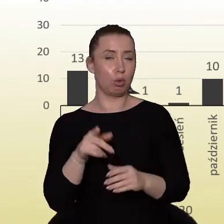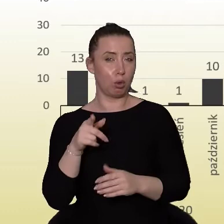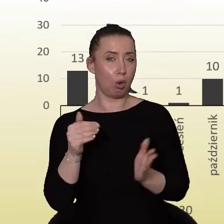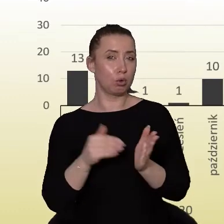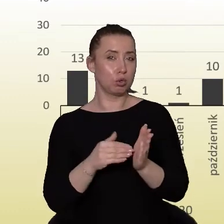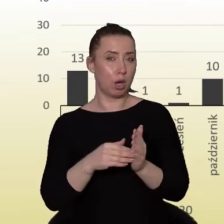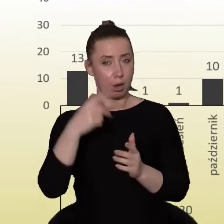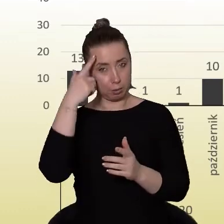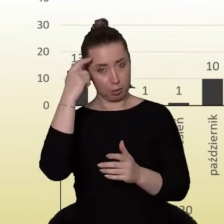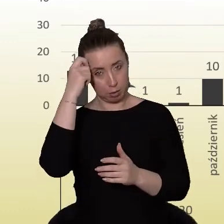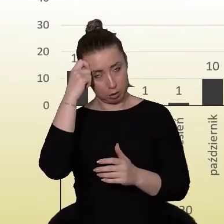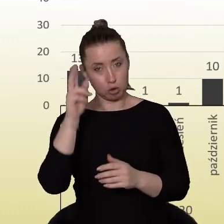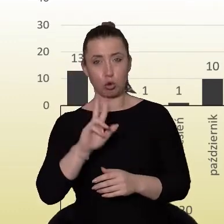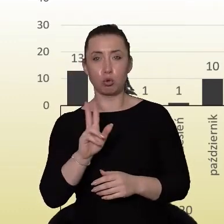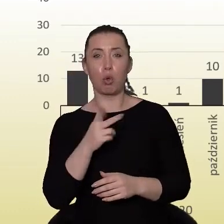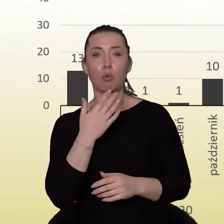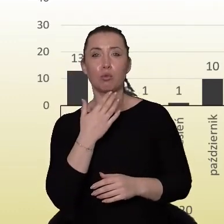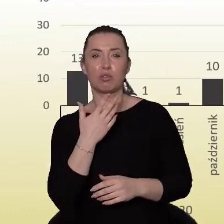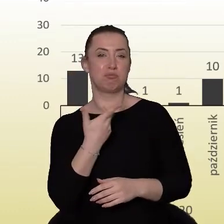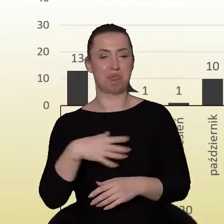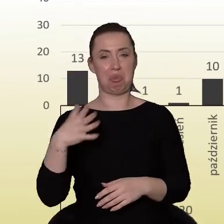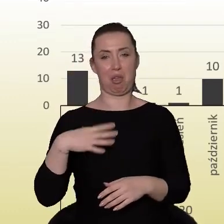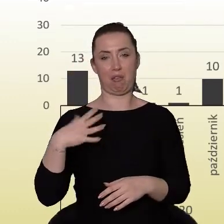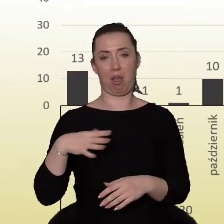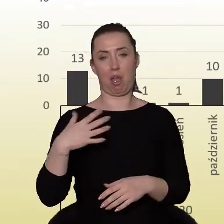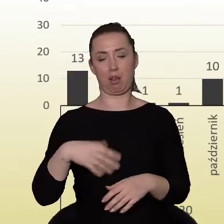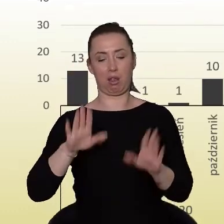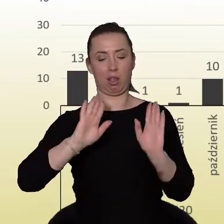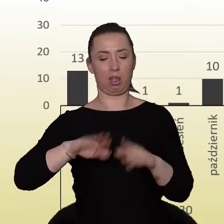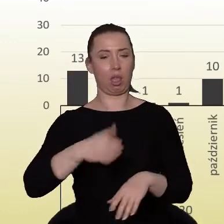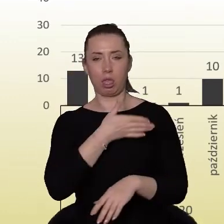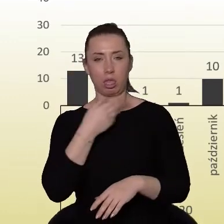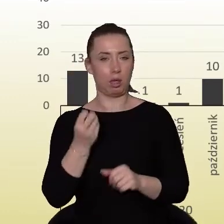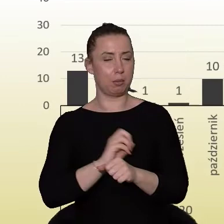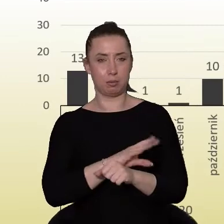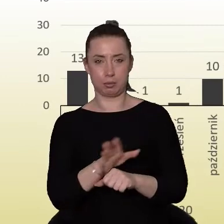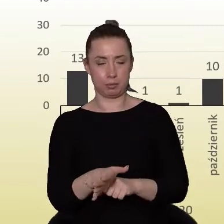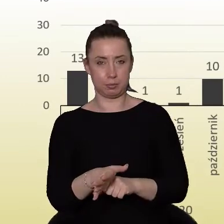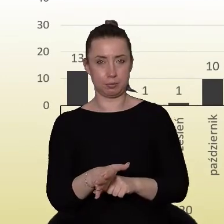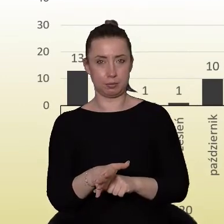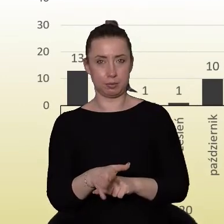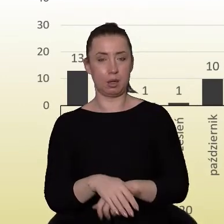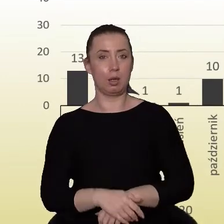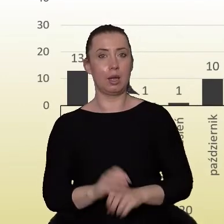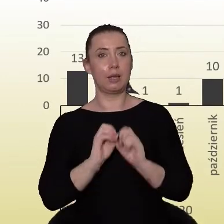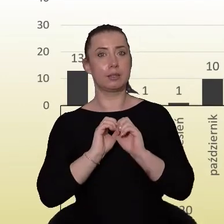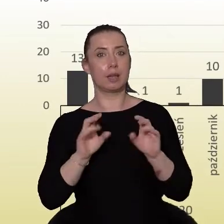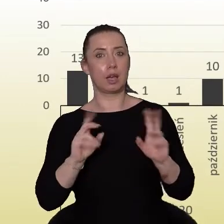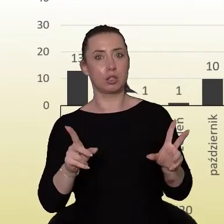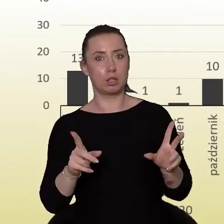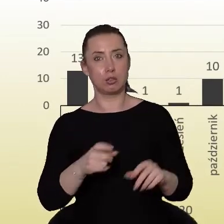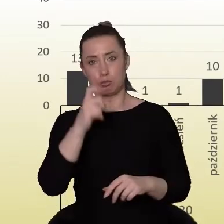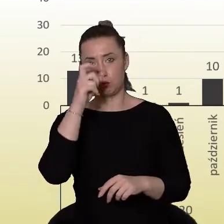bądź bagatelizują tą epidemię. Tak, nie wolno na to patrzeć. Zakażenia są groźne, zakażenia